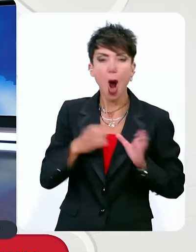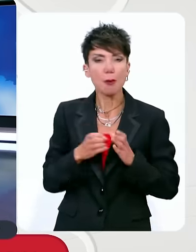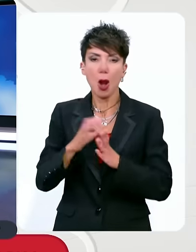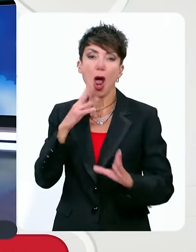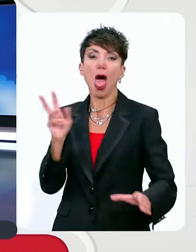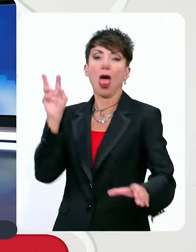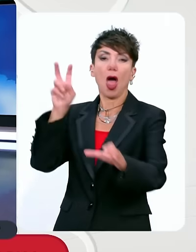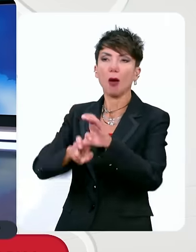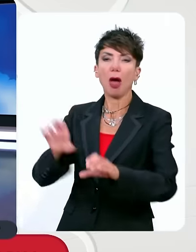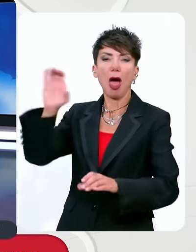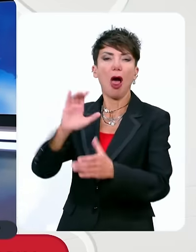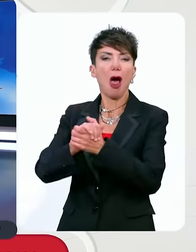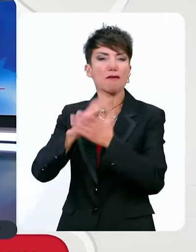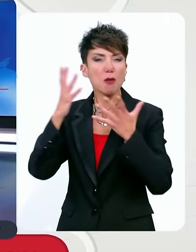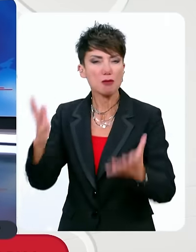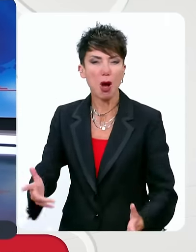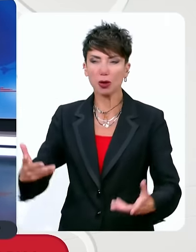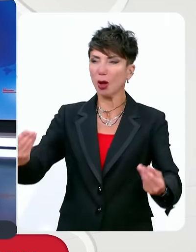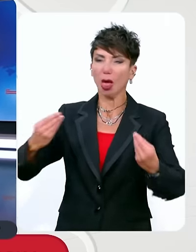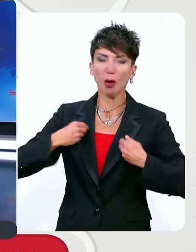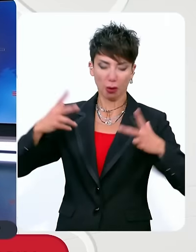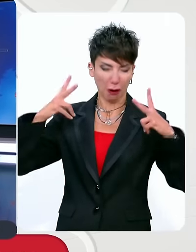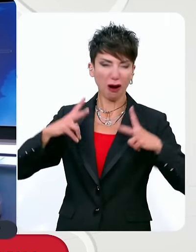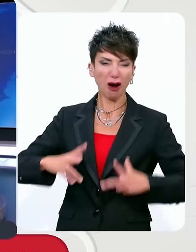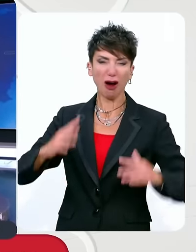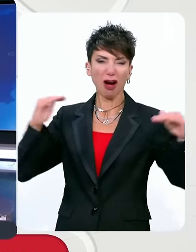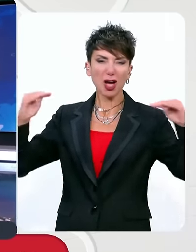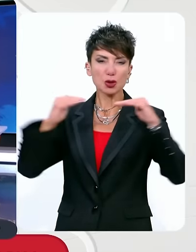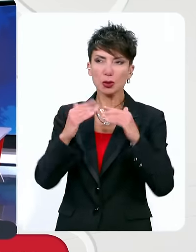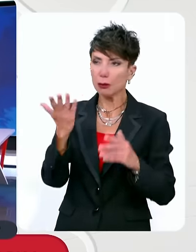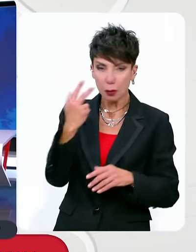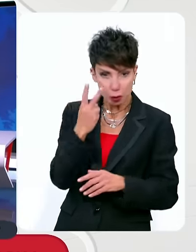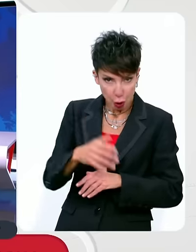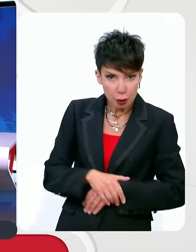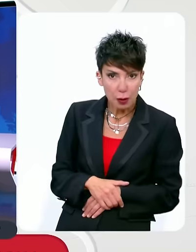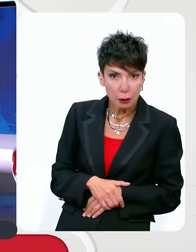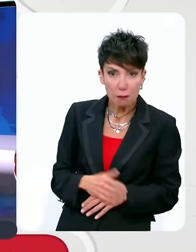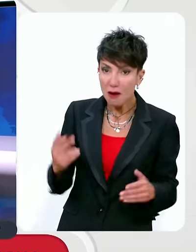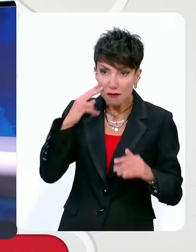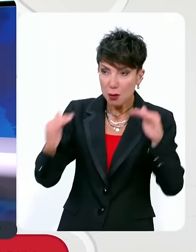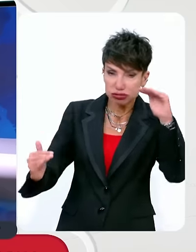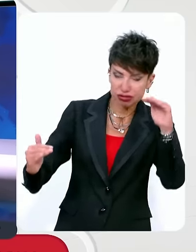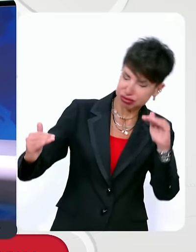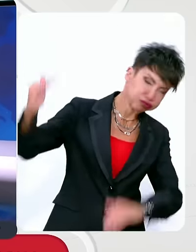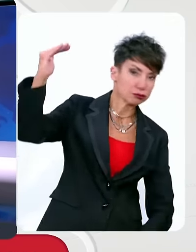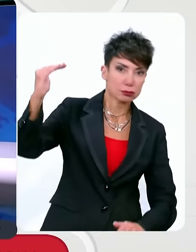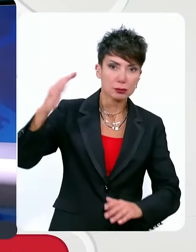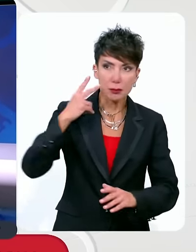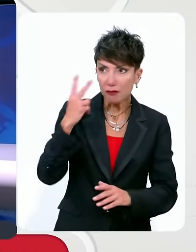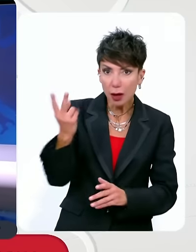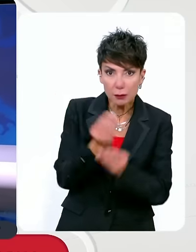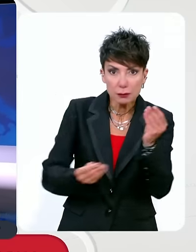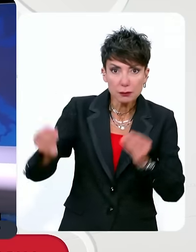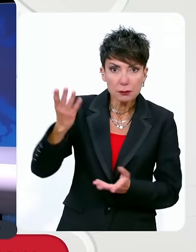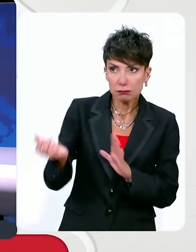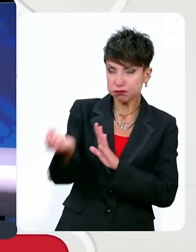θα μπαίναμε στην Ευρωπαϊκή Ένωση θα είχαμε ευημερία, θα ήταν ισότητα, βλέπουμε να μεγαλώνουν οι ανισότητες μεταξύ των χωρών και βεβαίως